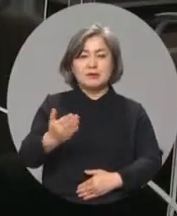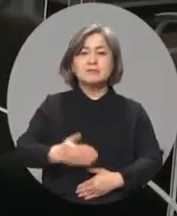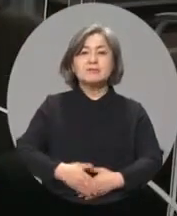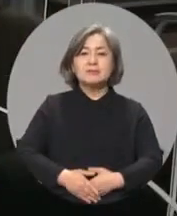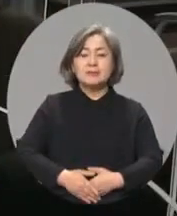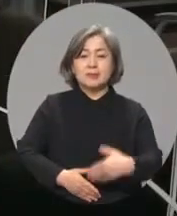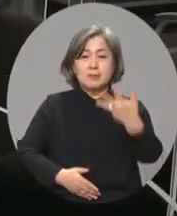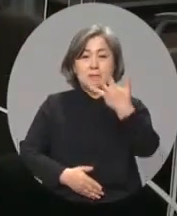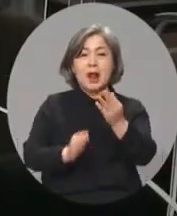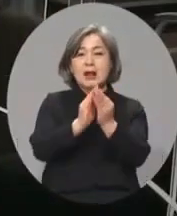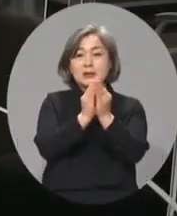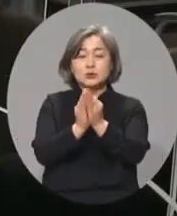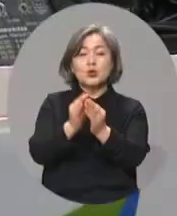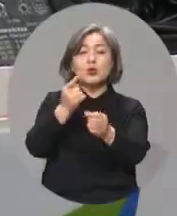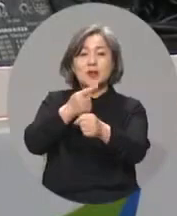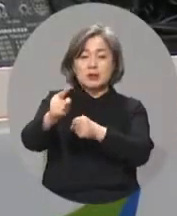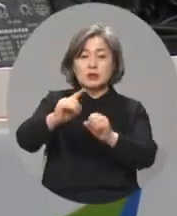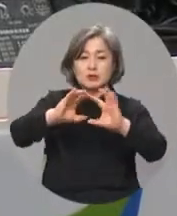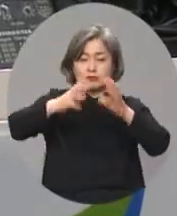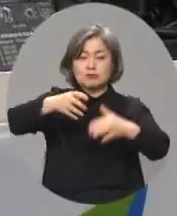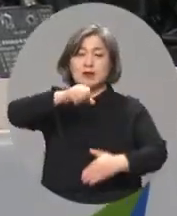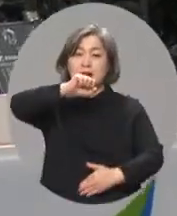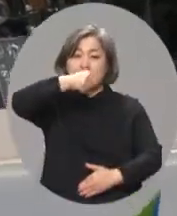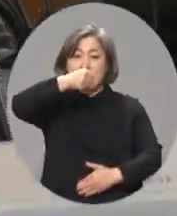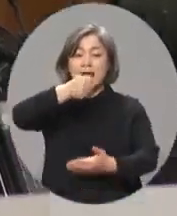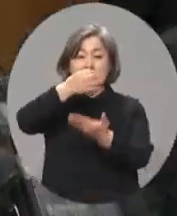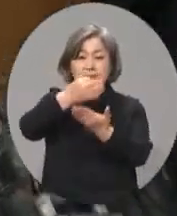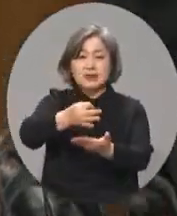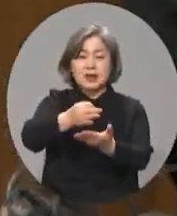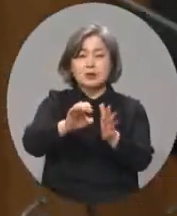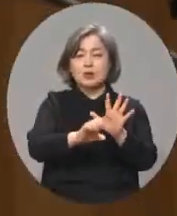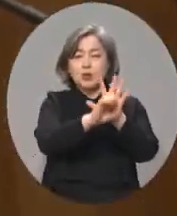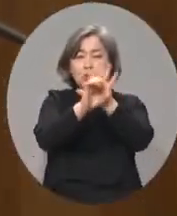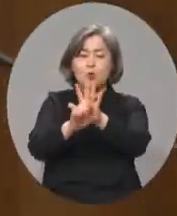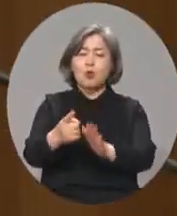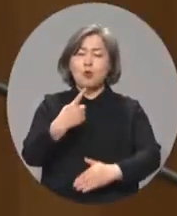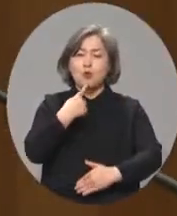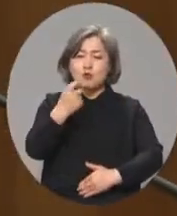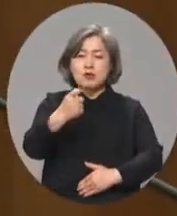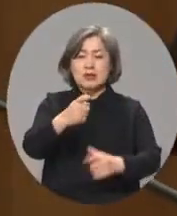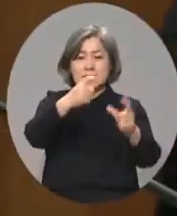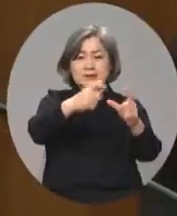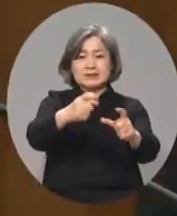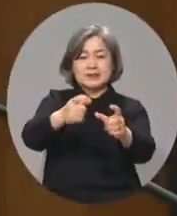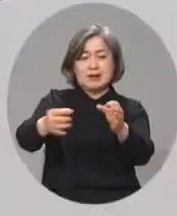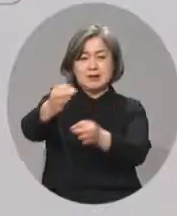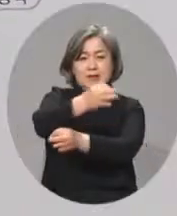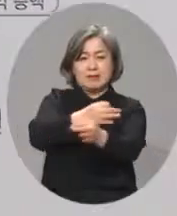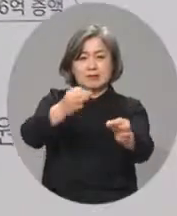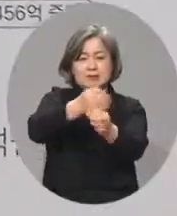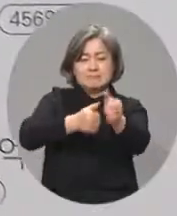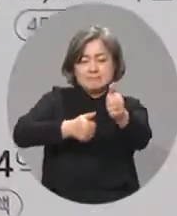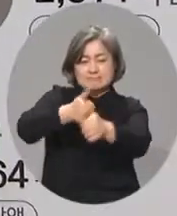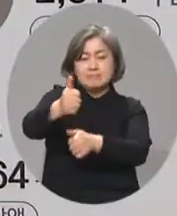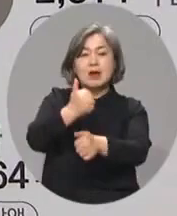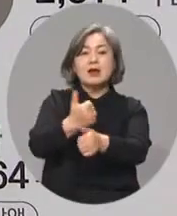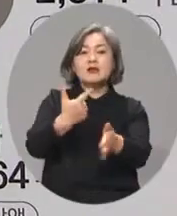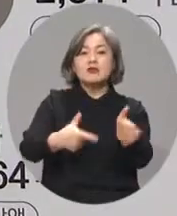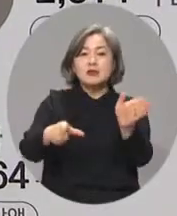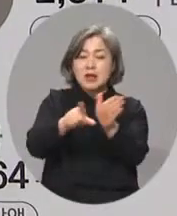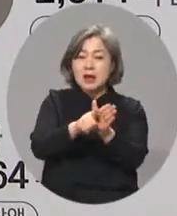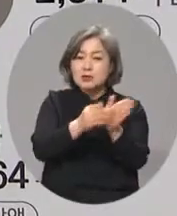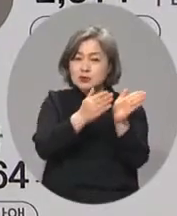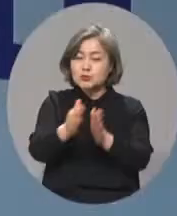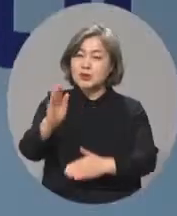8조 원이 넘는 내년도 국가 예산이 코로나19 위기와 지역경제 침체 극복을 위한 마중물이